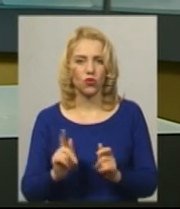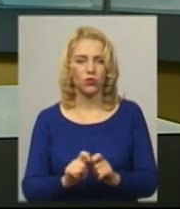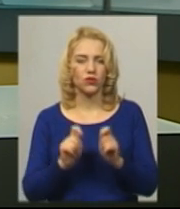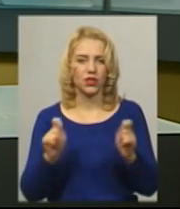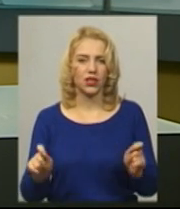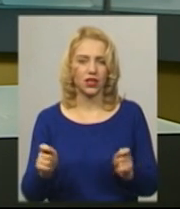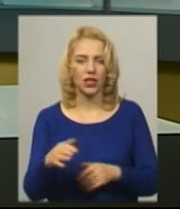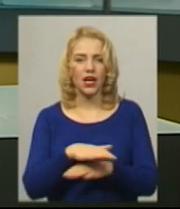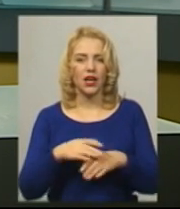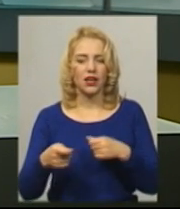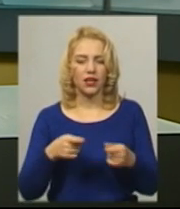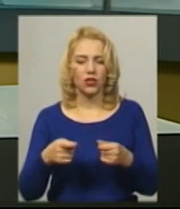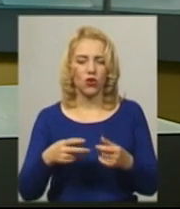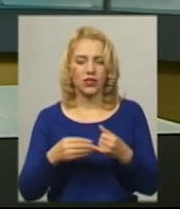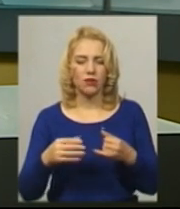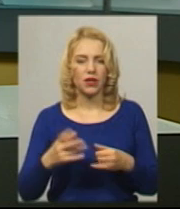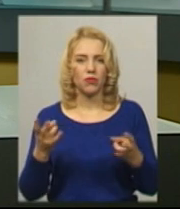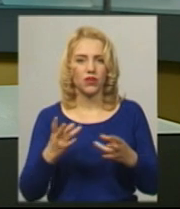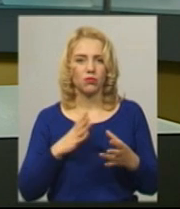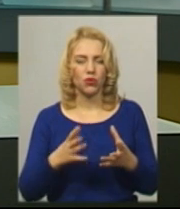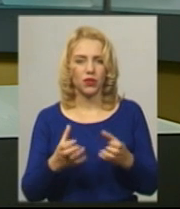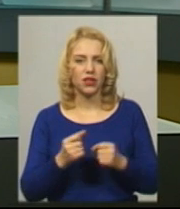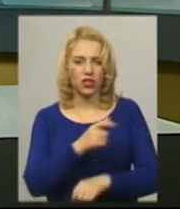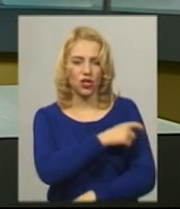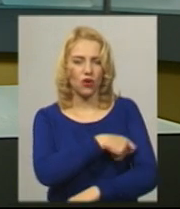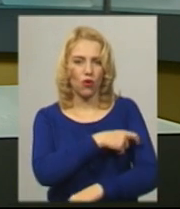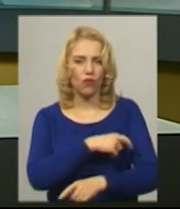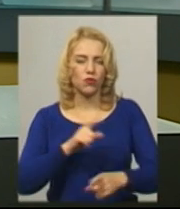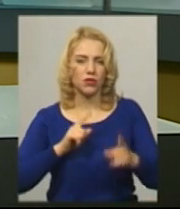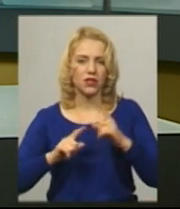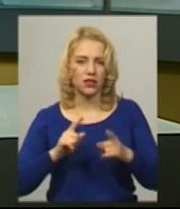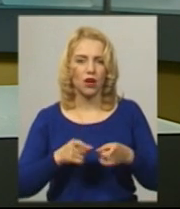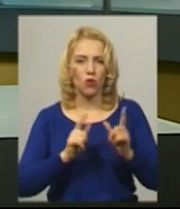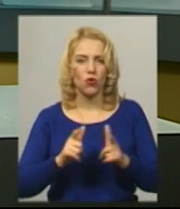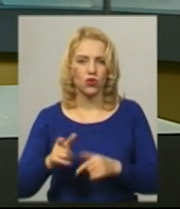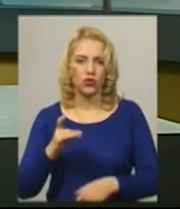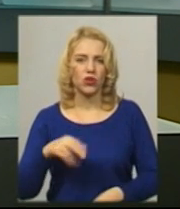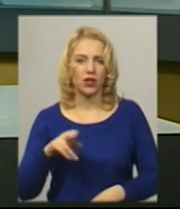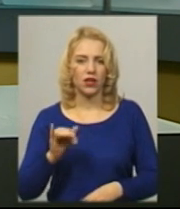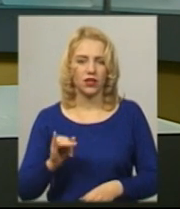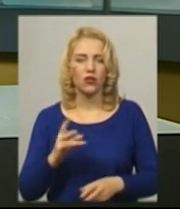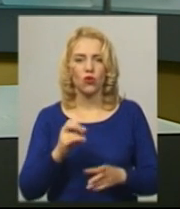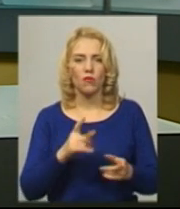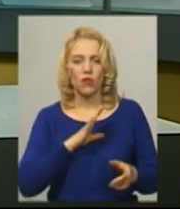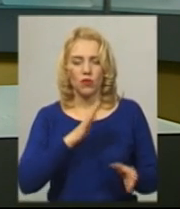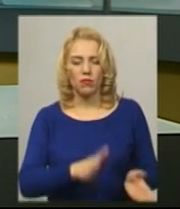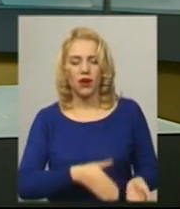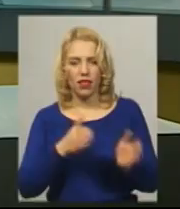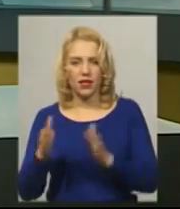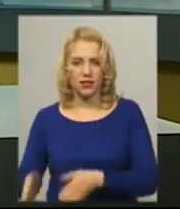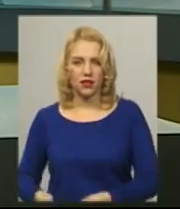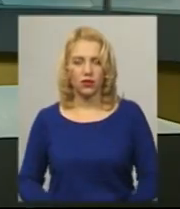ринок землі, мали прийняти вчора на черговому засіданні погоджувальної ради, але його перенесли. Як